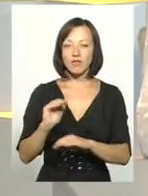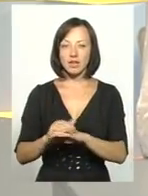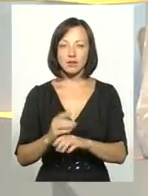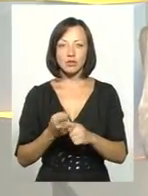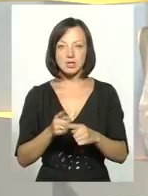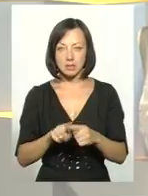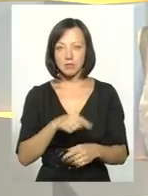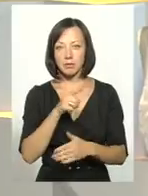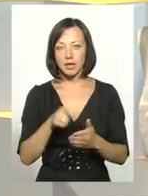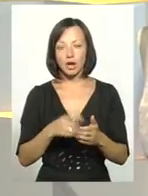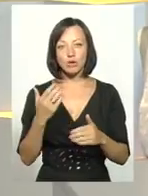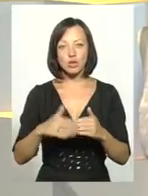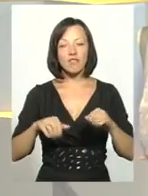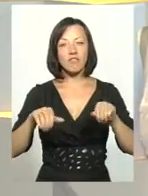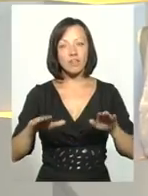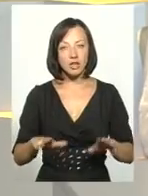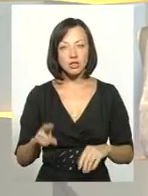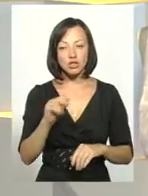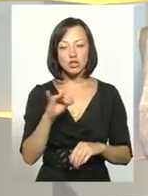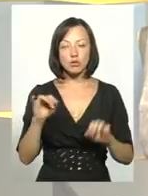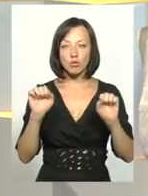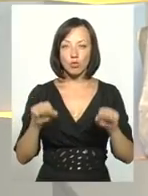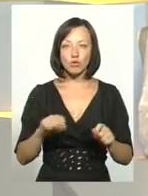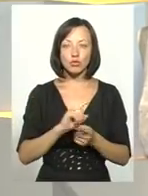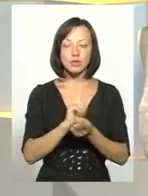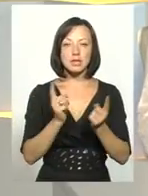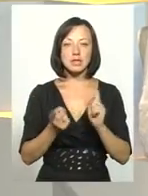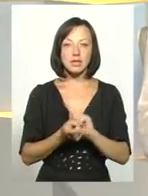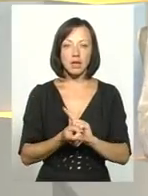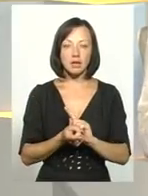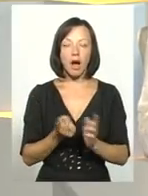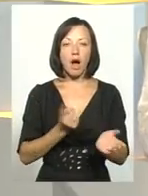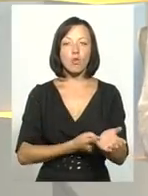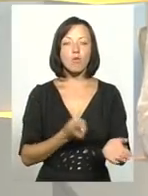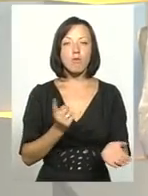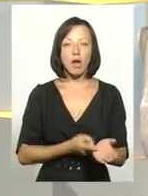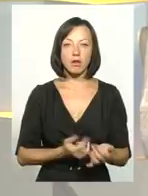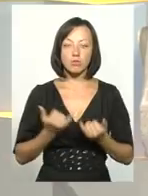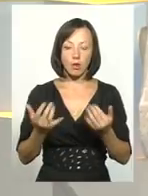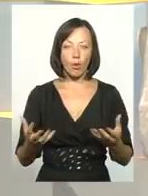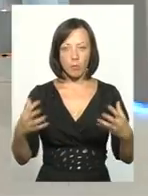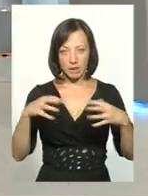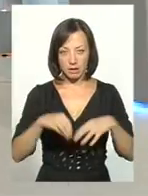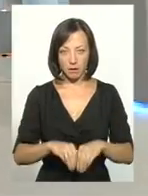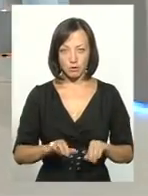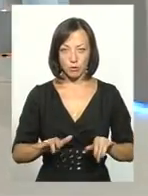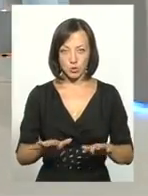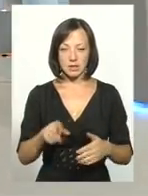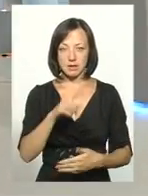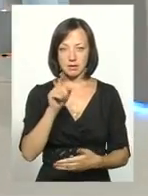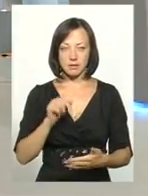питання вже вирішені? І чи можуть вони стати отим аргументом для об'єднавчих процесів?